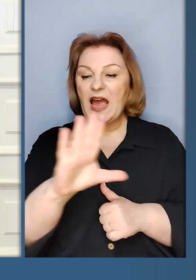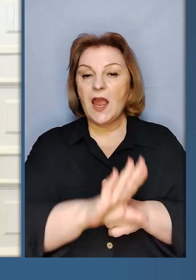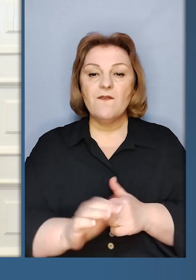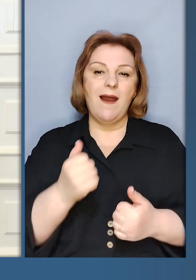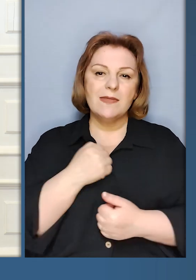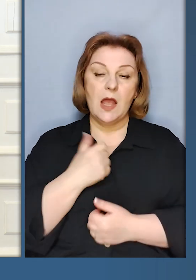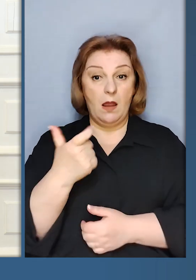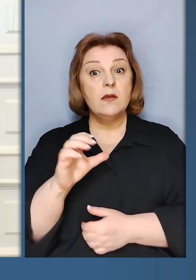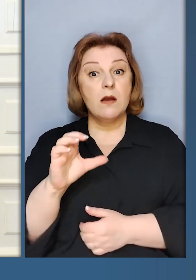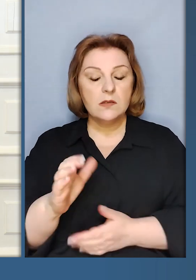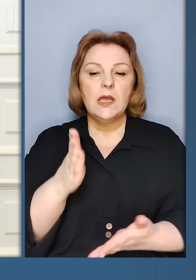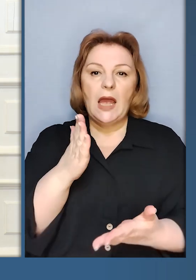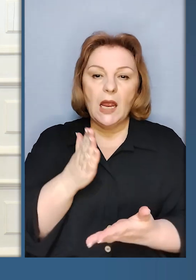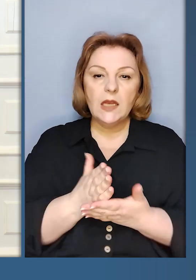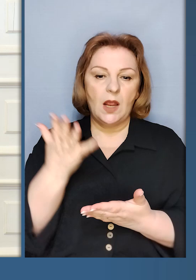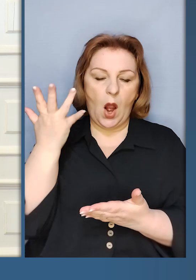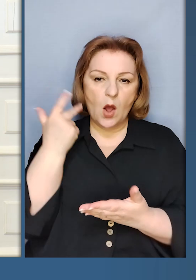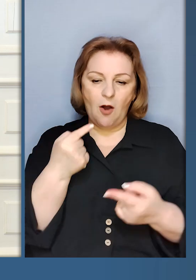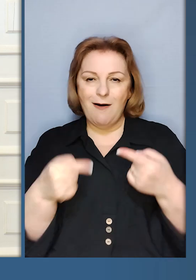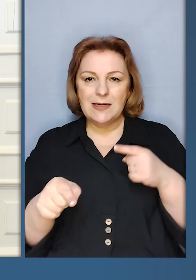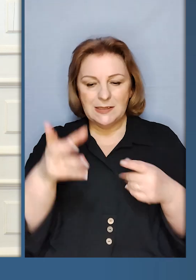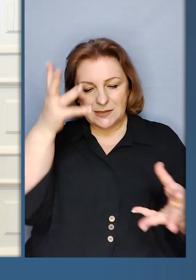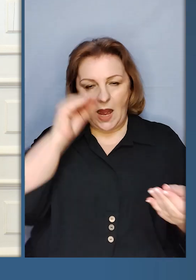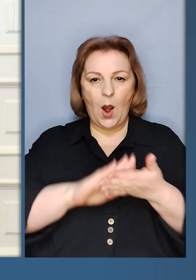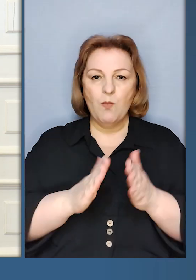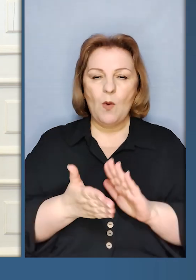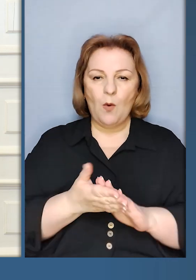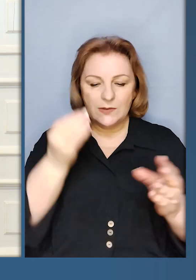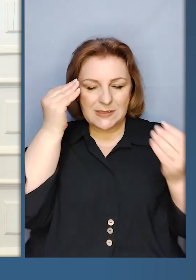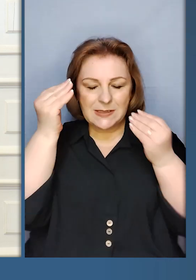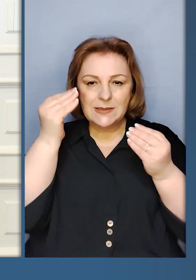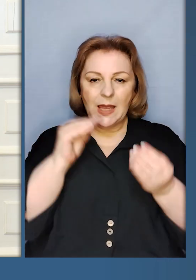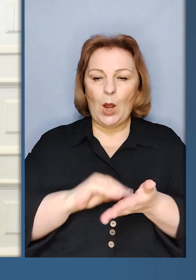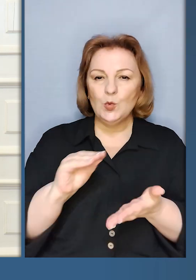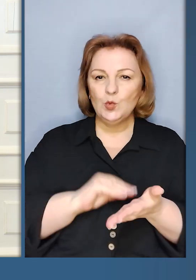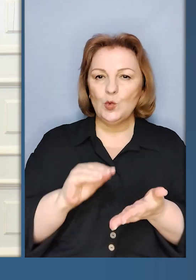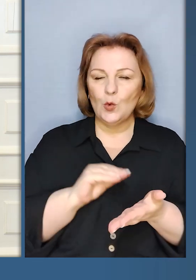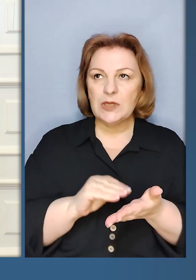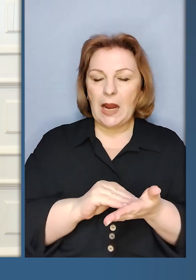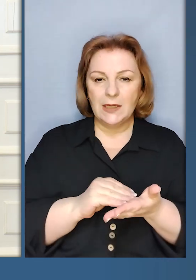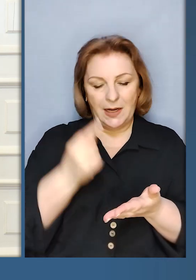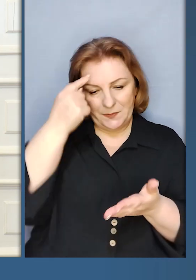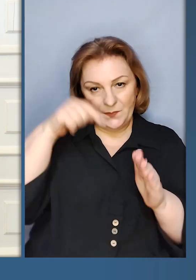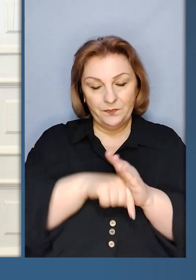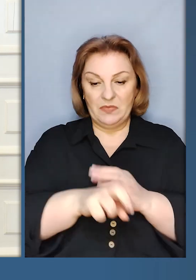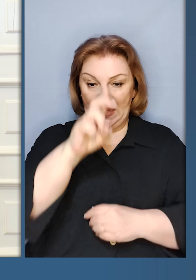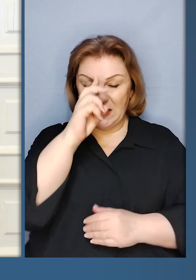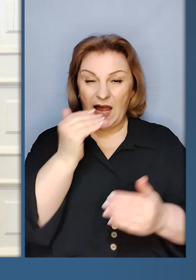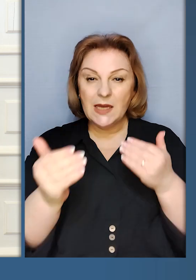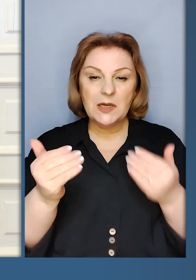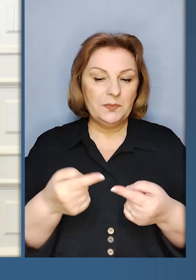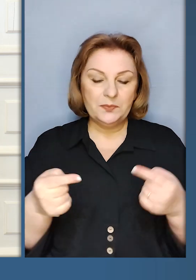поза європейським континентом, на жаль, і в ЄС є, коли різна позиція журналістики і